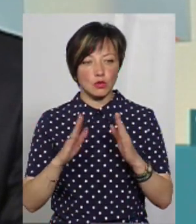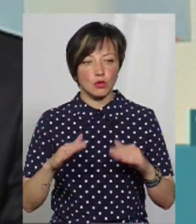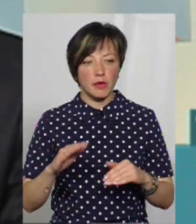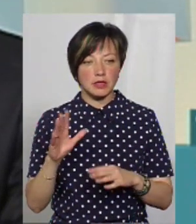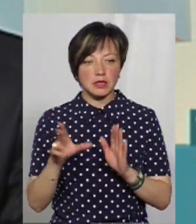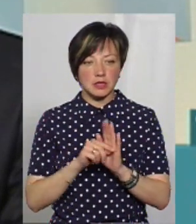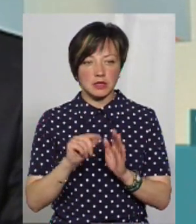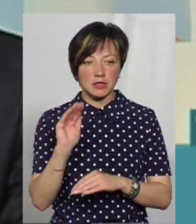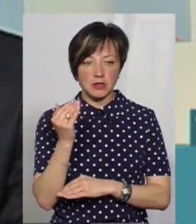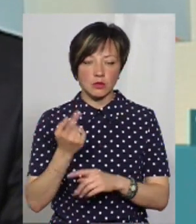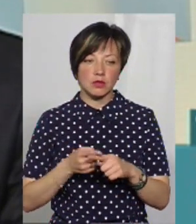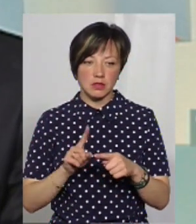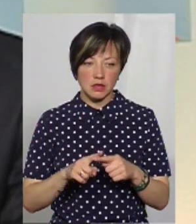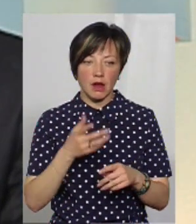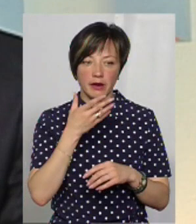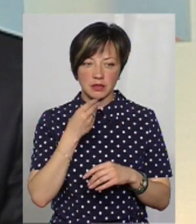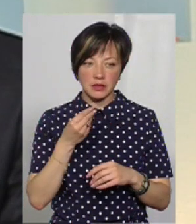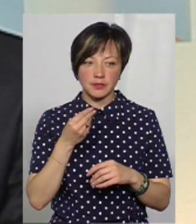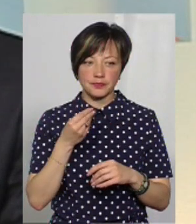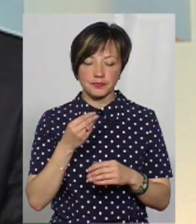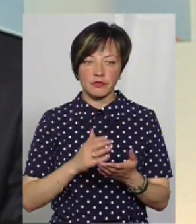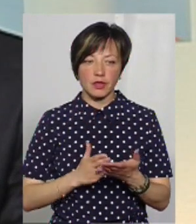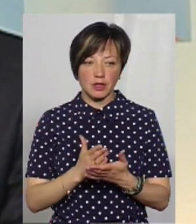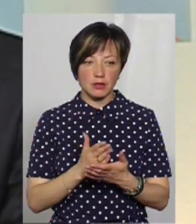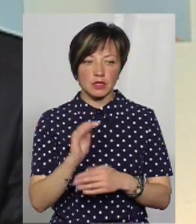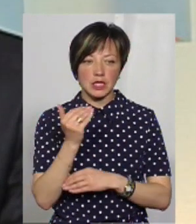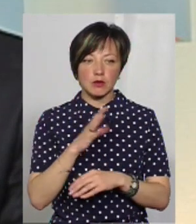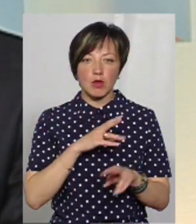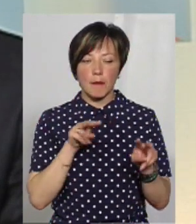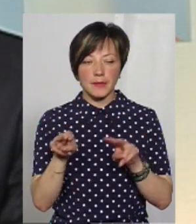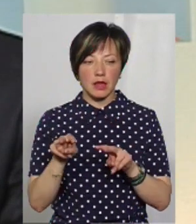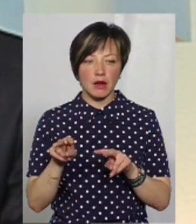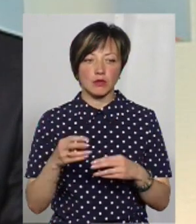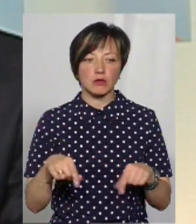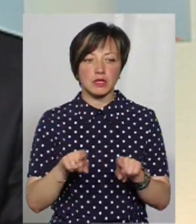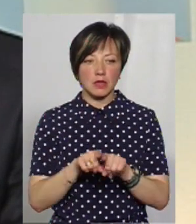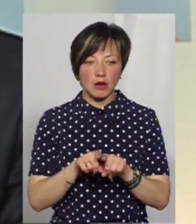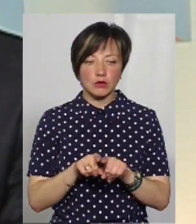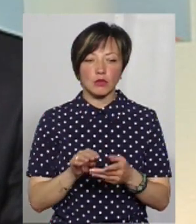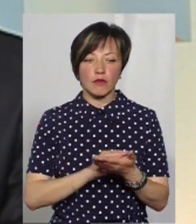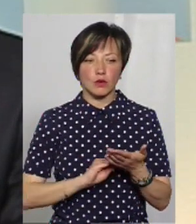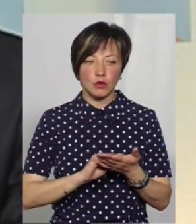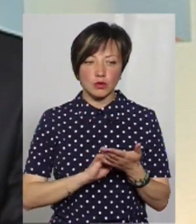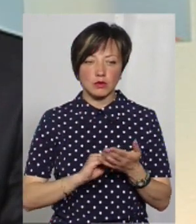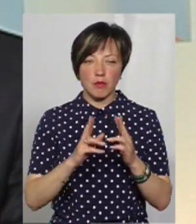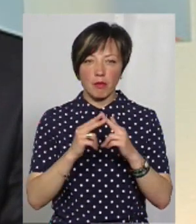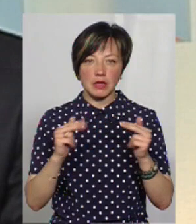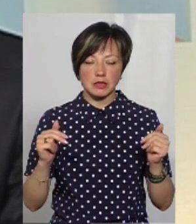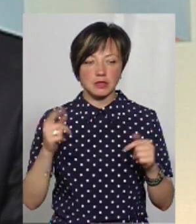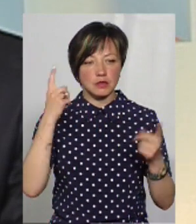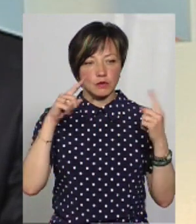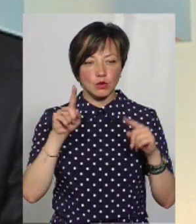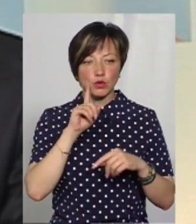вдома з дитиною, це гарний варіант, щоб дитина була під нами. І також, повторююся, в Палаці